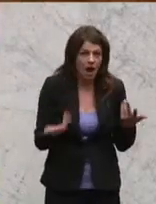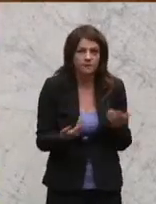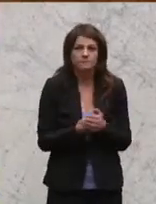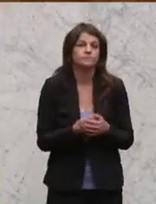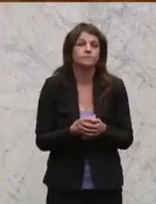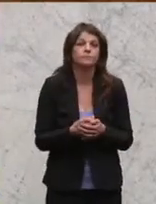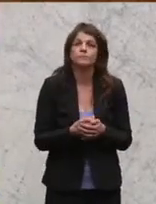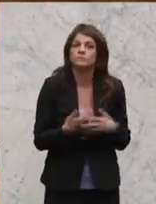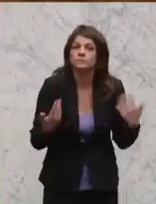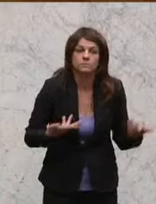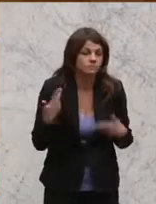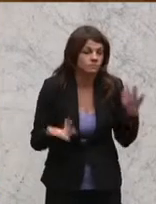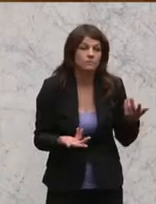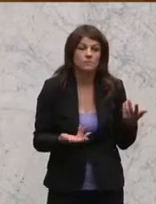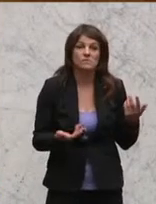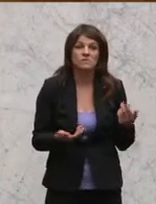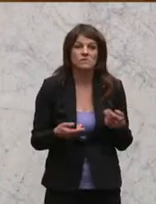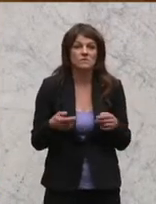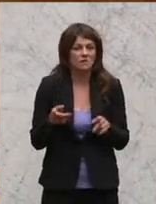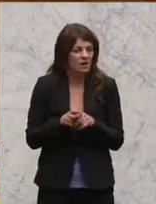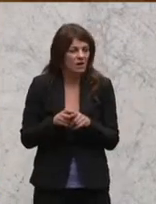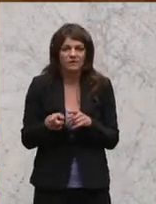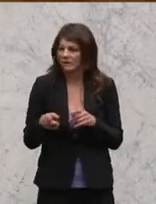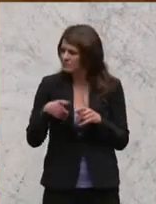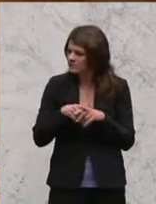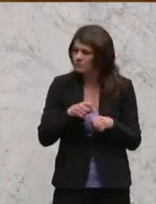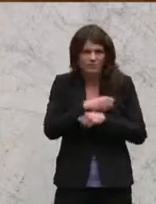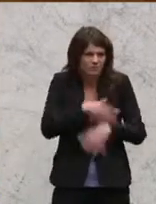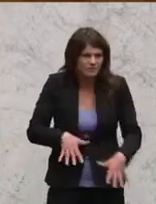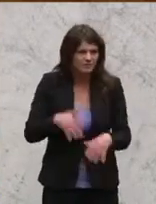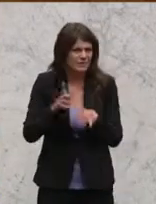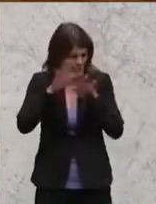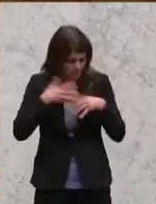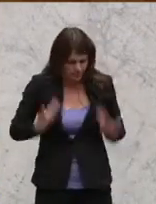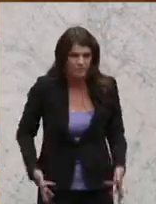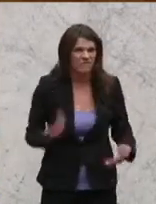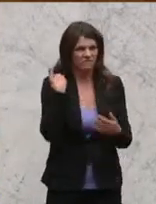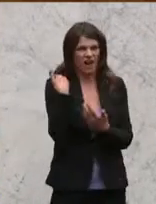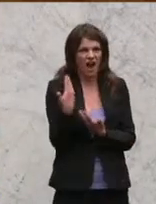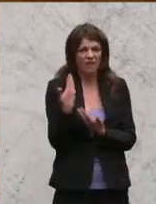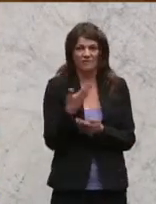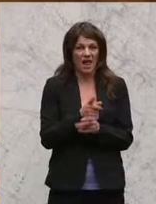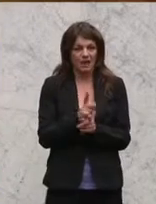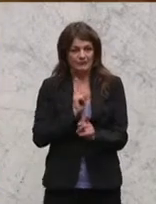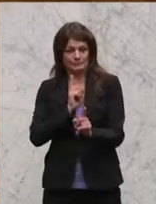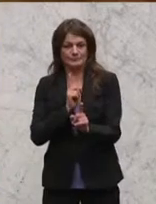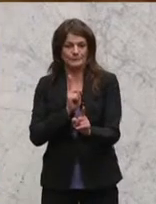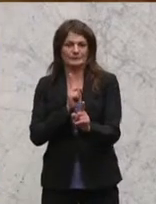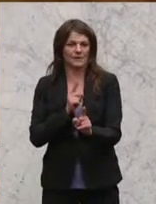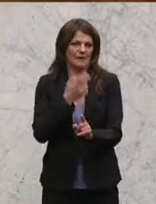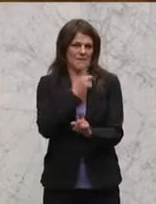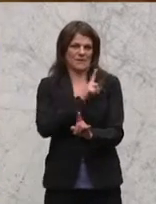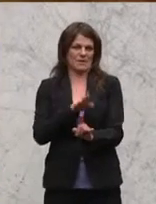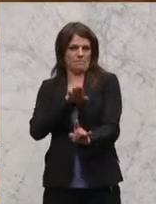voller Urin war. Das heißt, dass da eine gewisse Scheu möglicherweise besteht, aktiv zu werden,